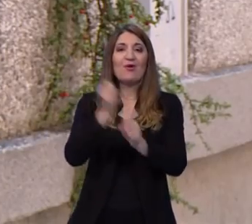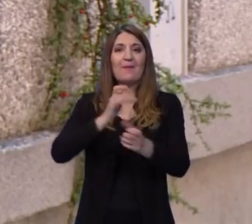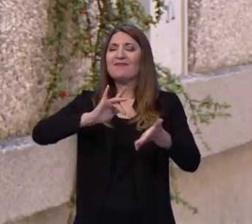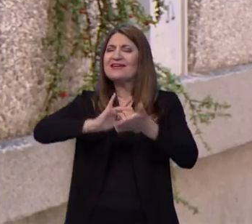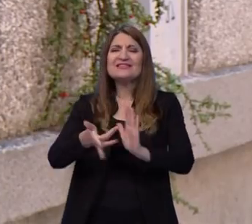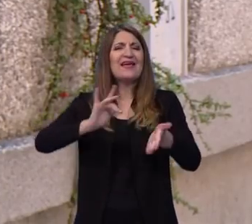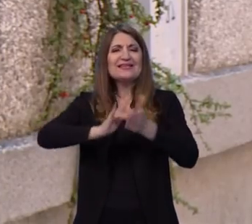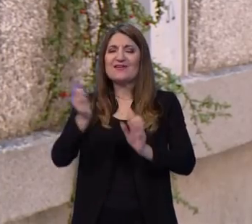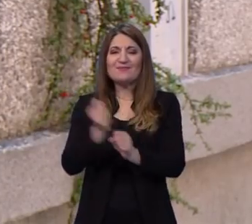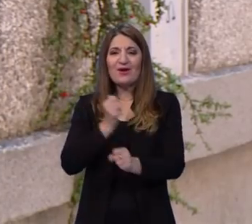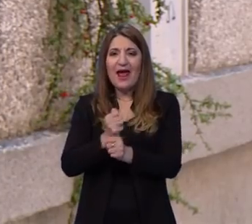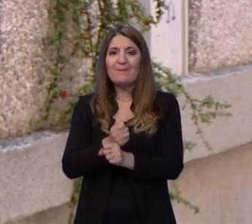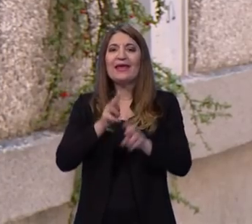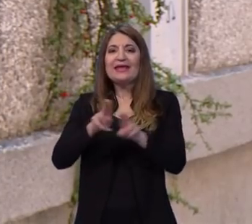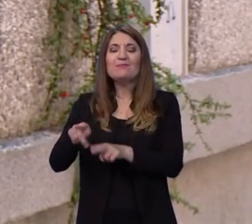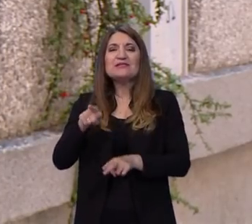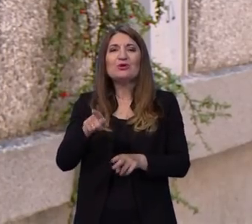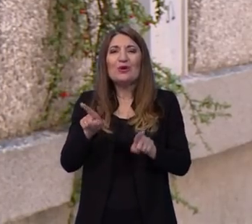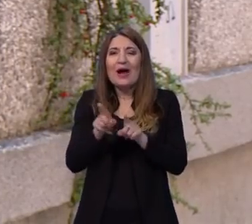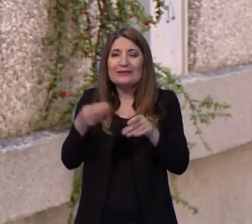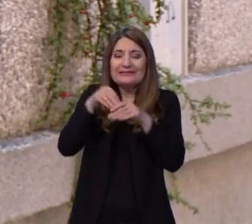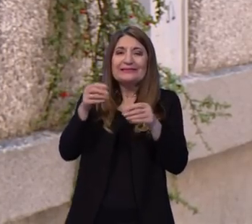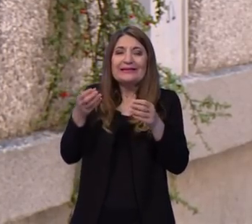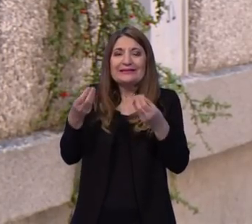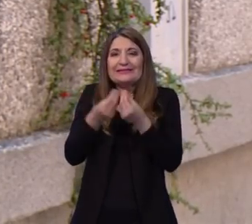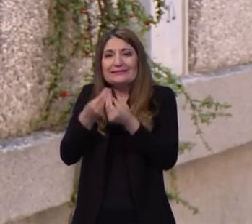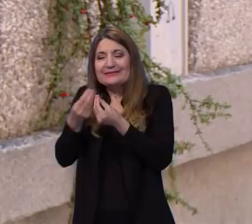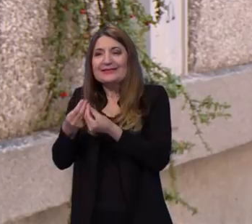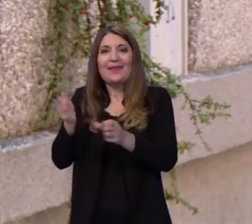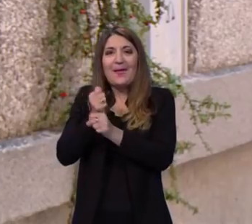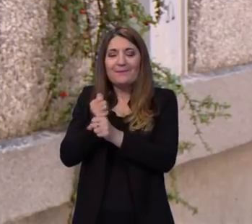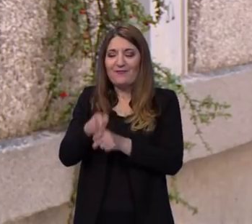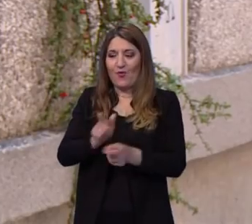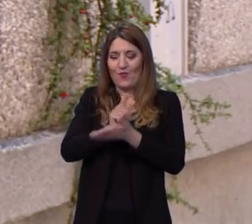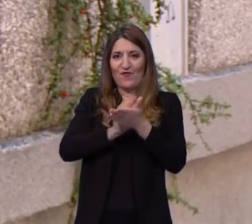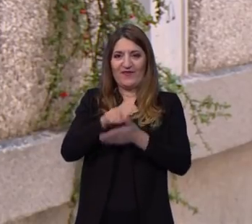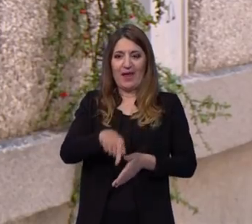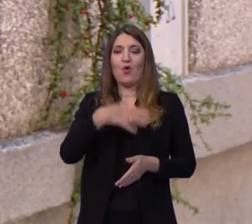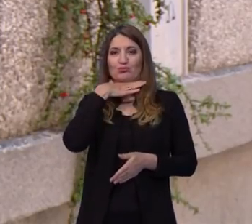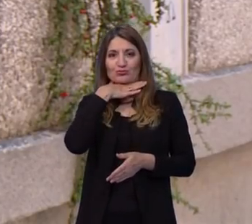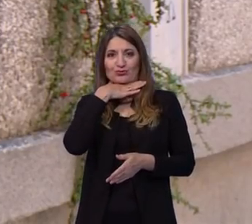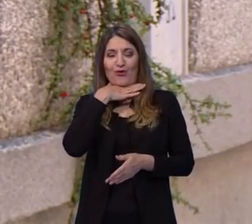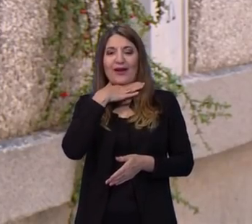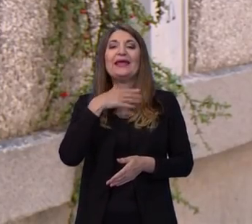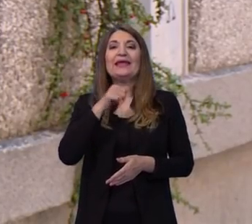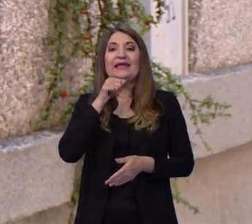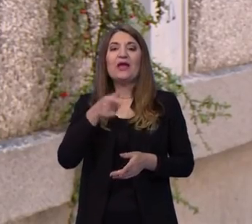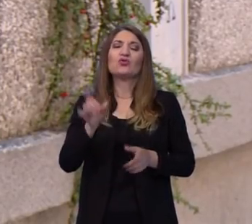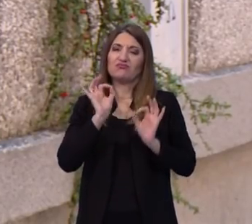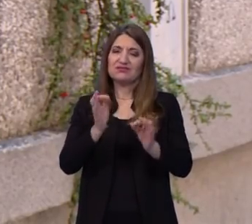sve smo odradili, nekako smo to stisnuli u ovo vrijeme dok smo bili u samoj školi, a